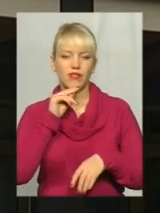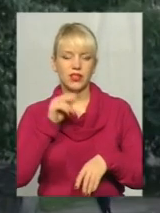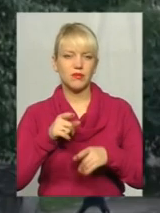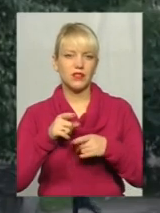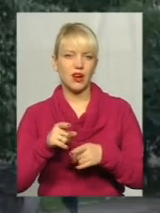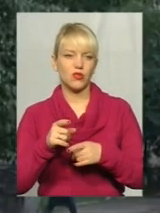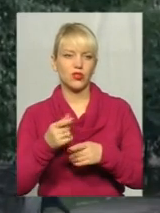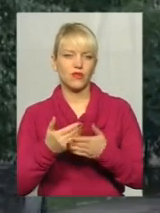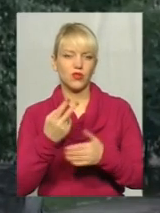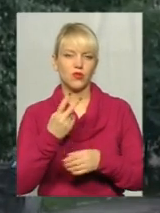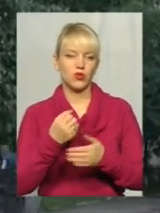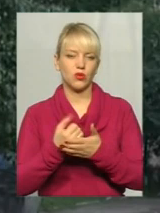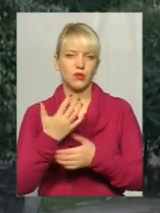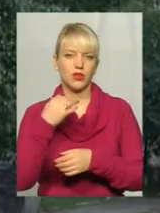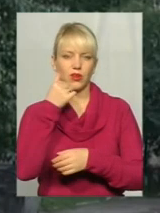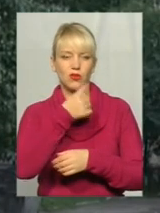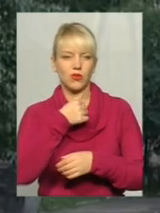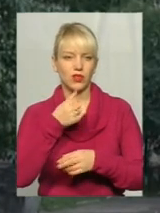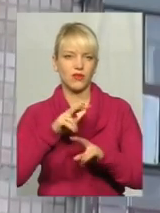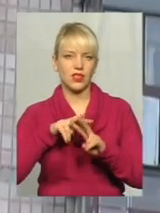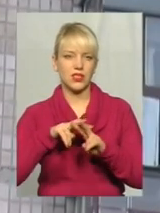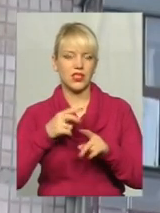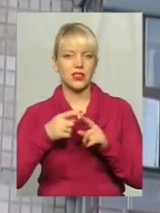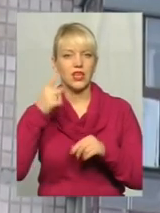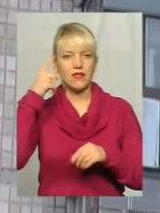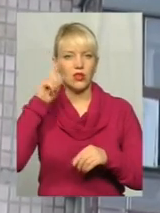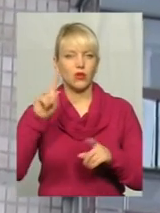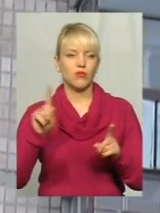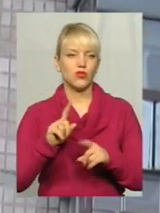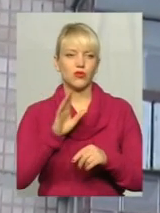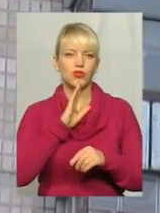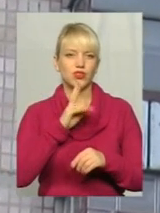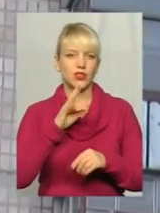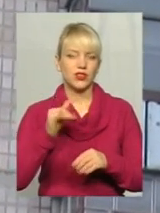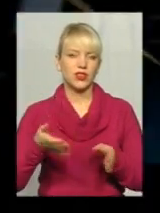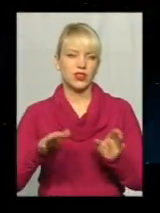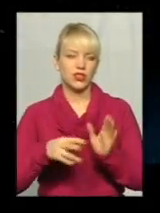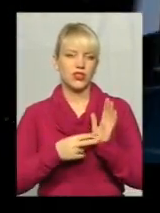років в'язниця. Відомо, що у загиблої жінки залишилась семирічна донечка.